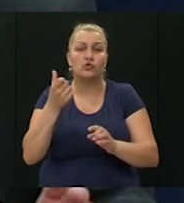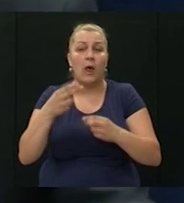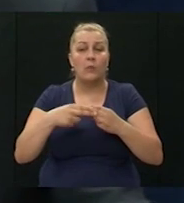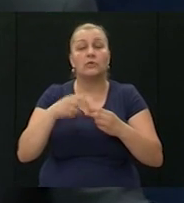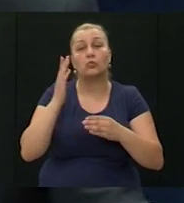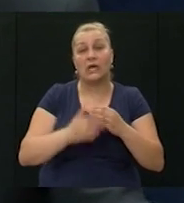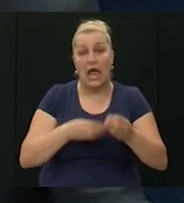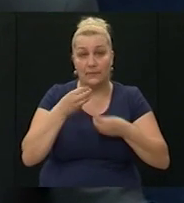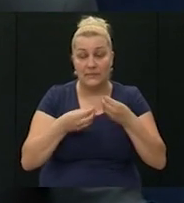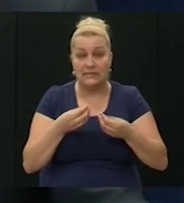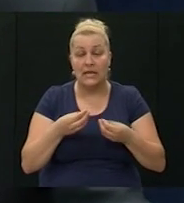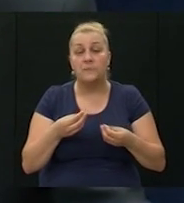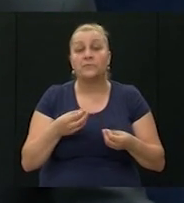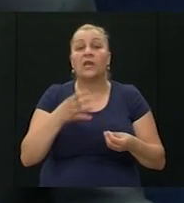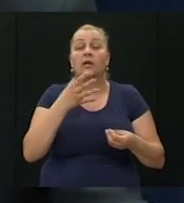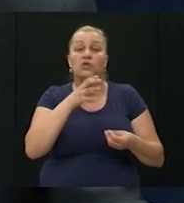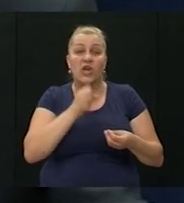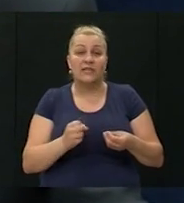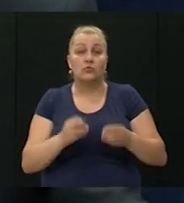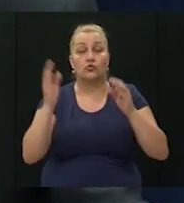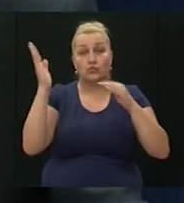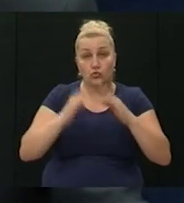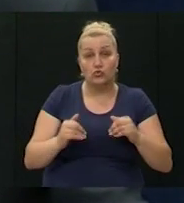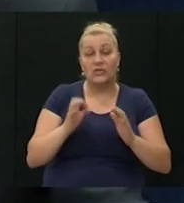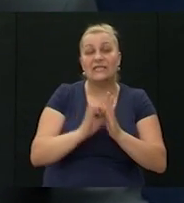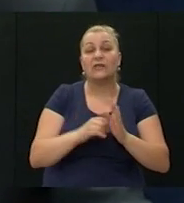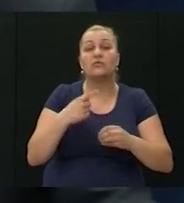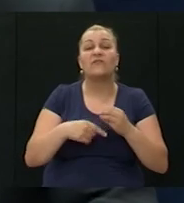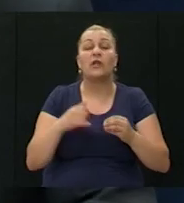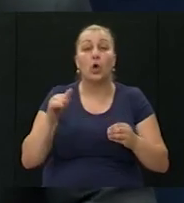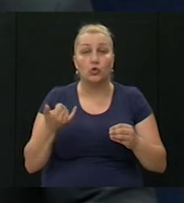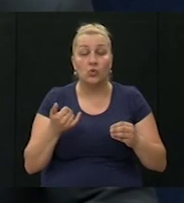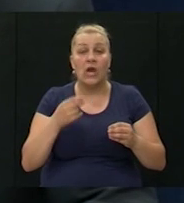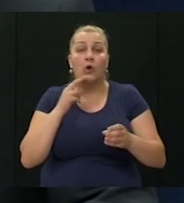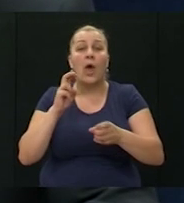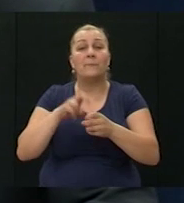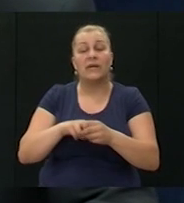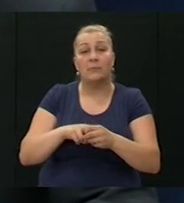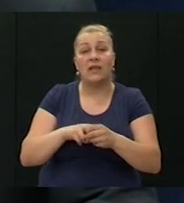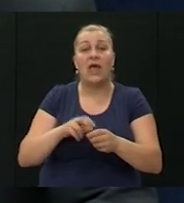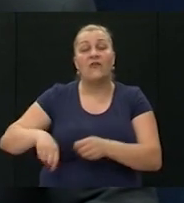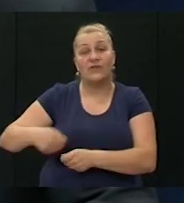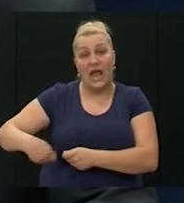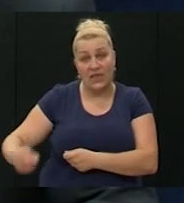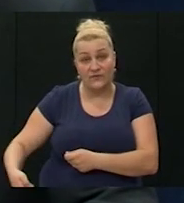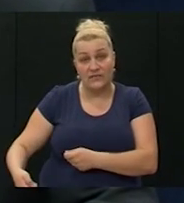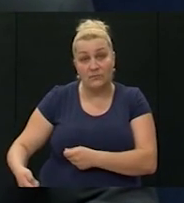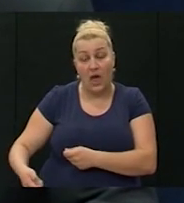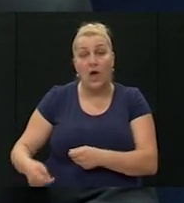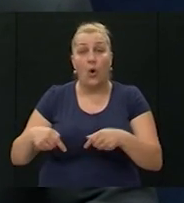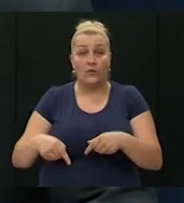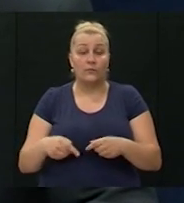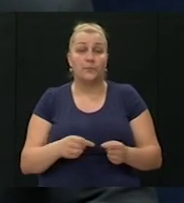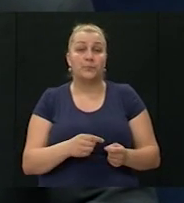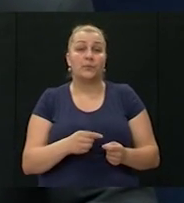poslije pada Kruševa, Četnice su se odmazli i srušili i crkvu Svetog Jurija koja pripada Franjevačkoj provinciji i pretvetu od kupitelja ovdje